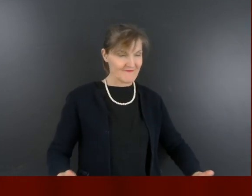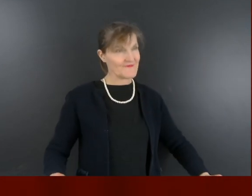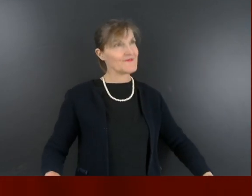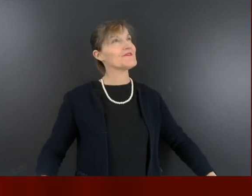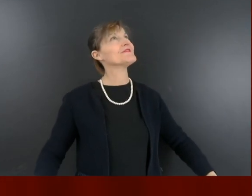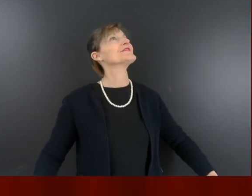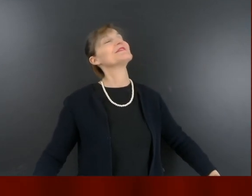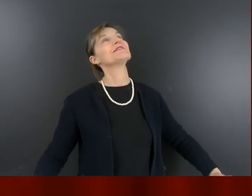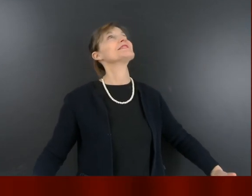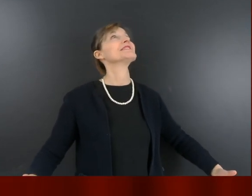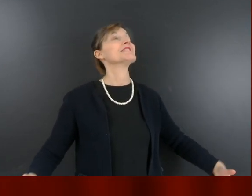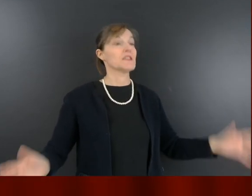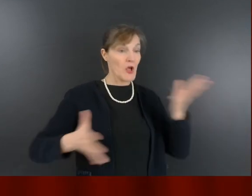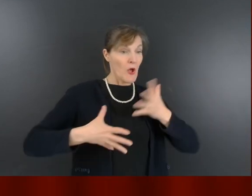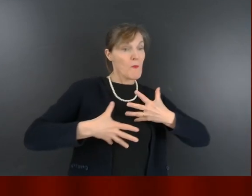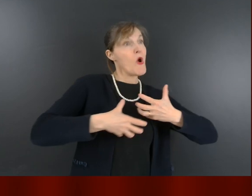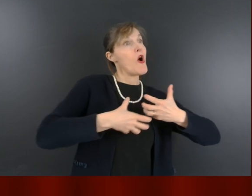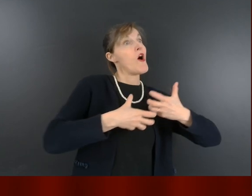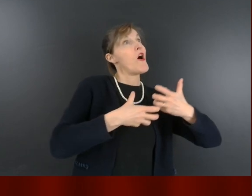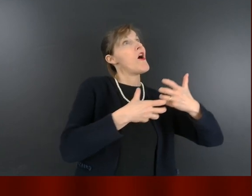tel que je suis.